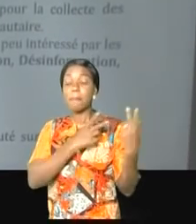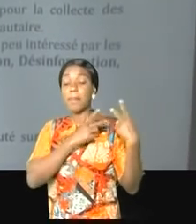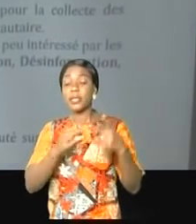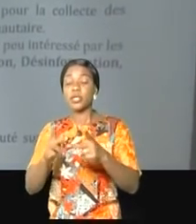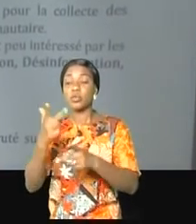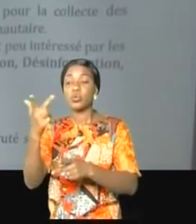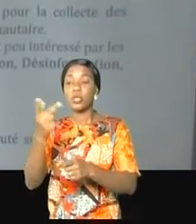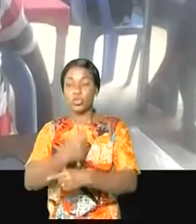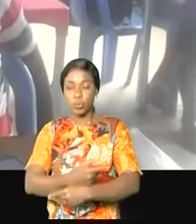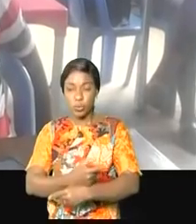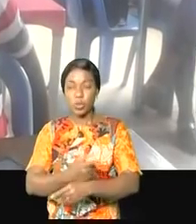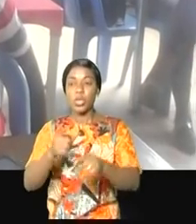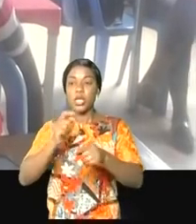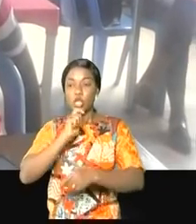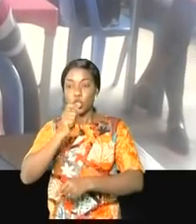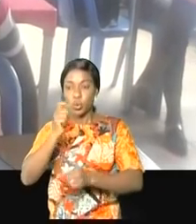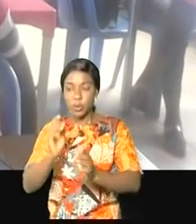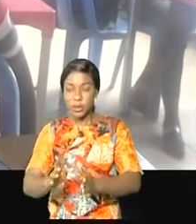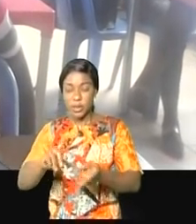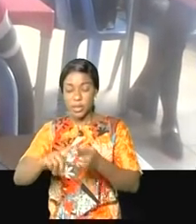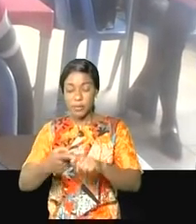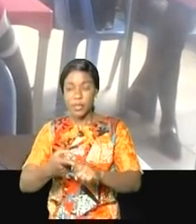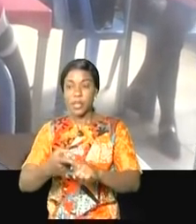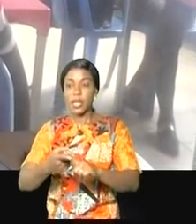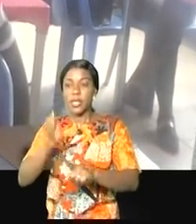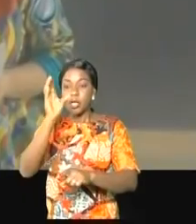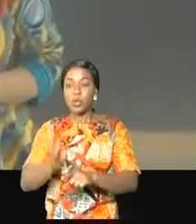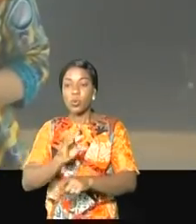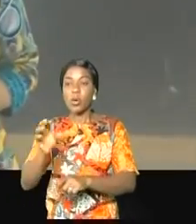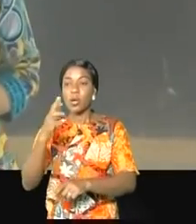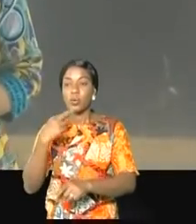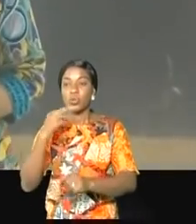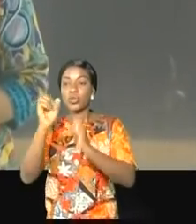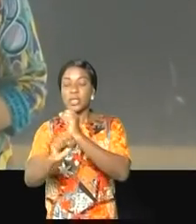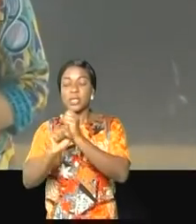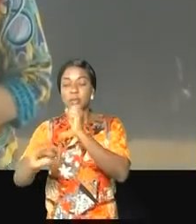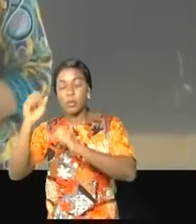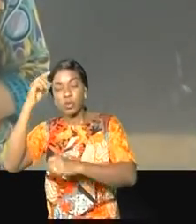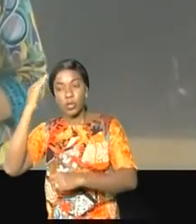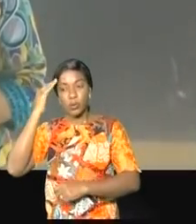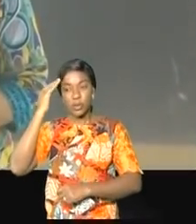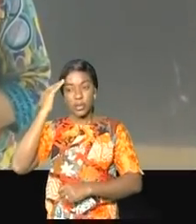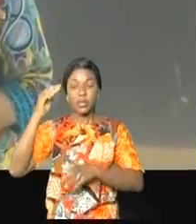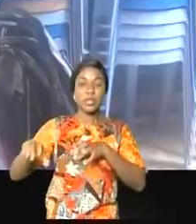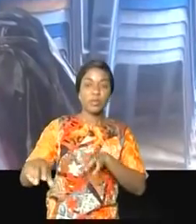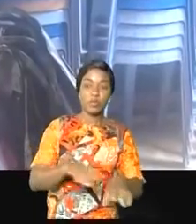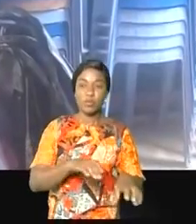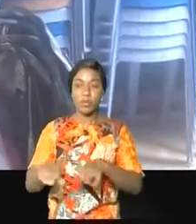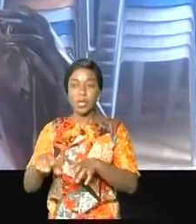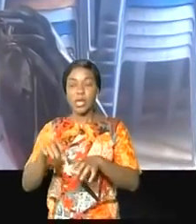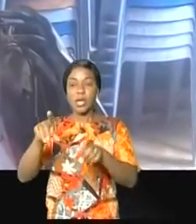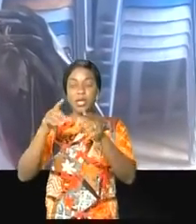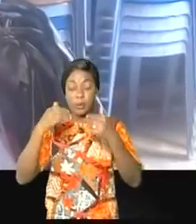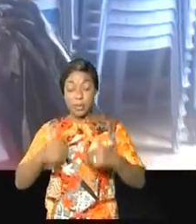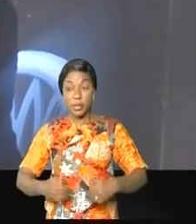2021, les journalistes et amis de la Croix-Rouge ont été sensibilisés sur la connaissance du mouvement de cette organisation